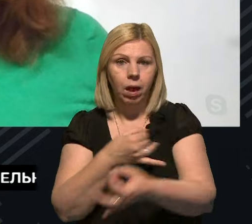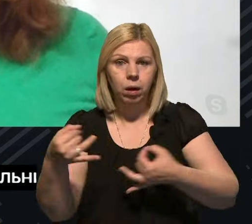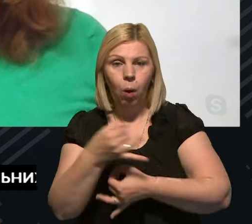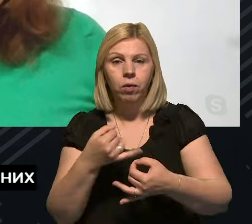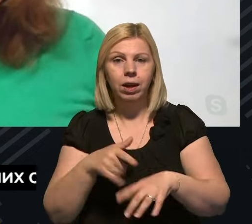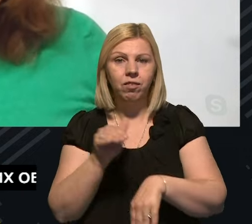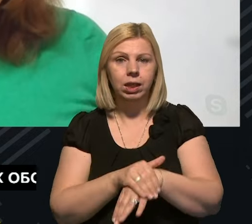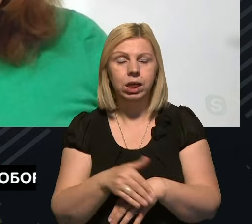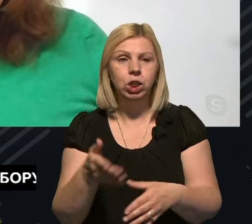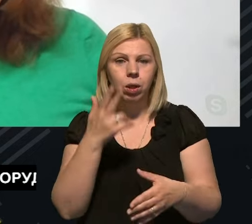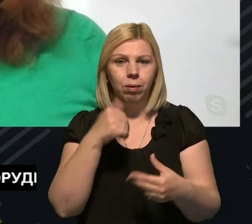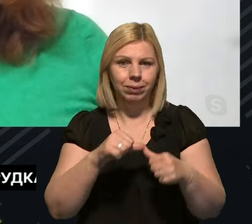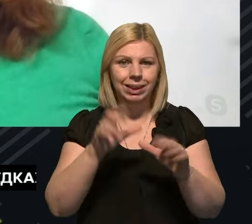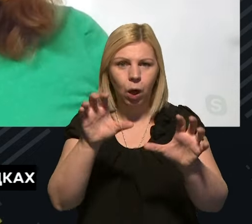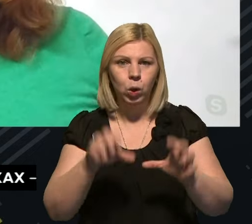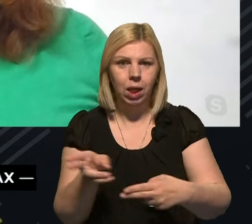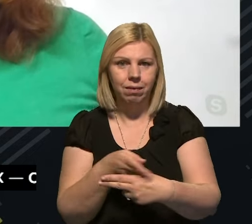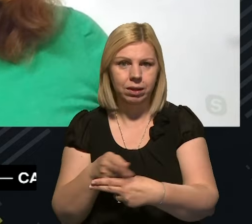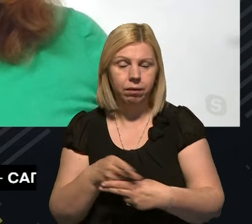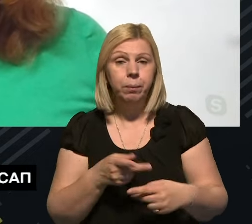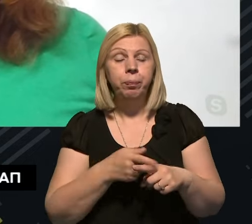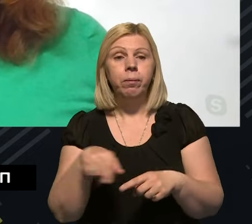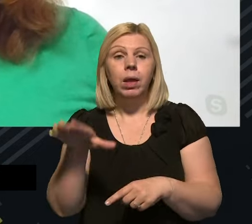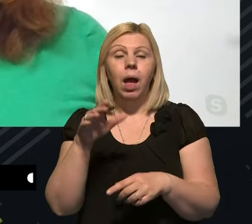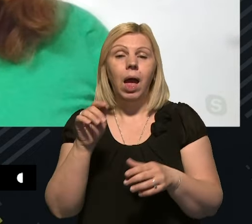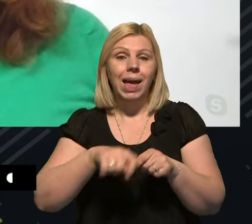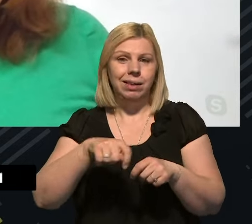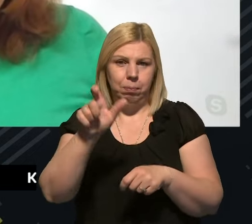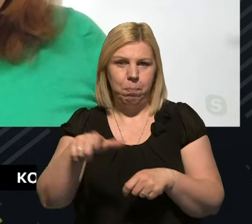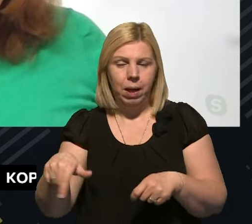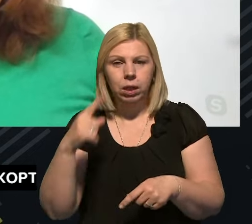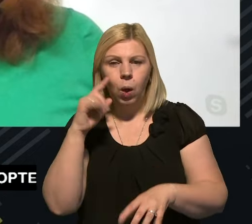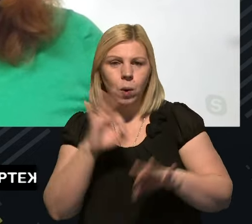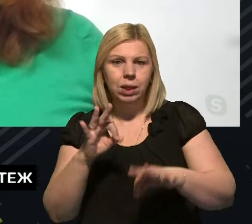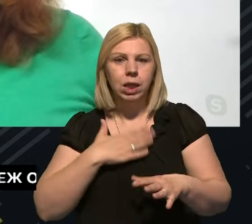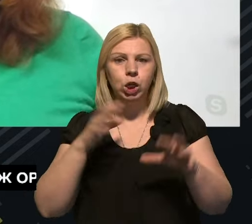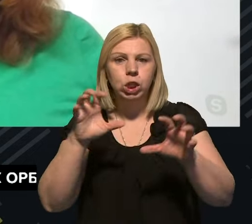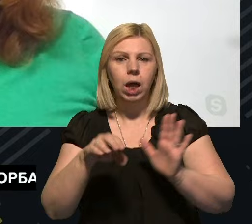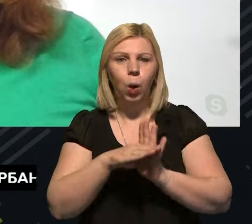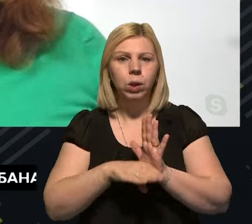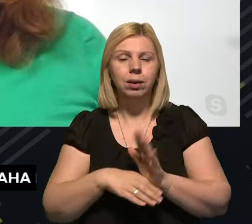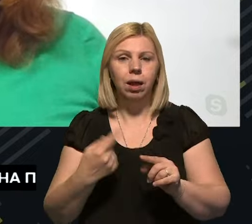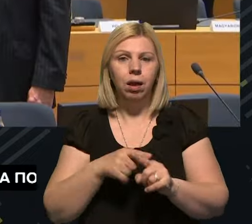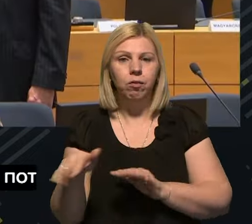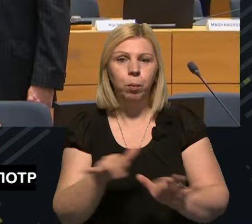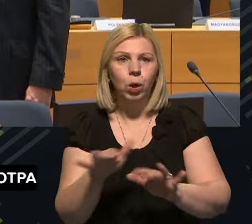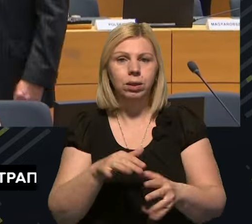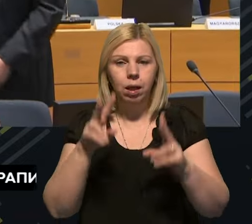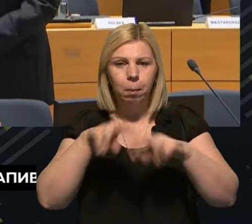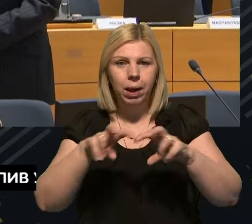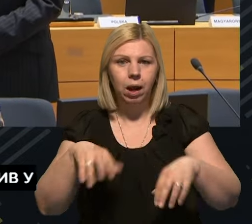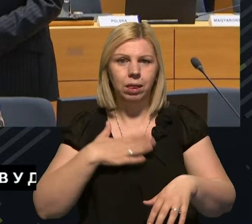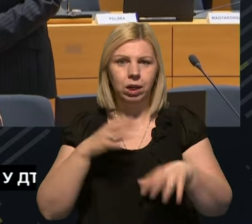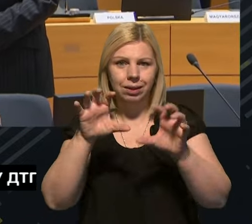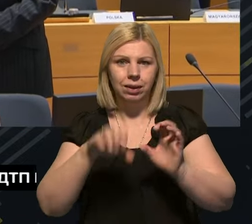фактично адаптації законодавства. Експерти, які оцінюють наше законодавство, вони кажуть, що процес перегляду нашого